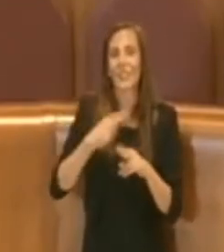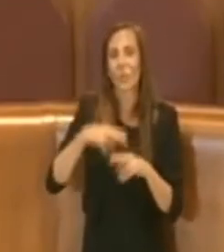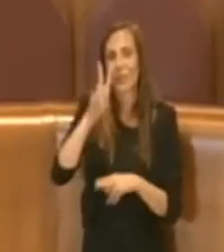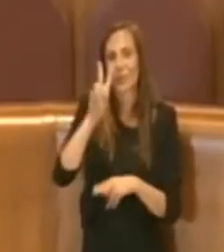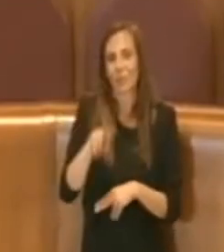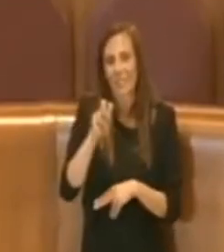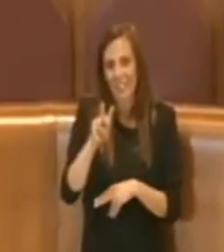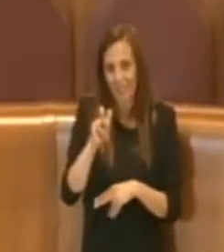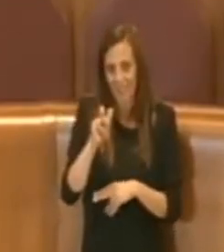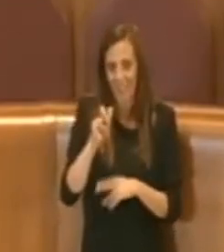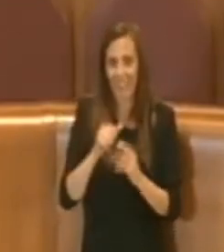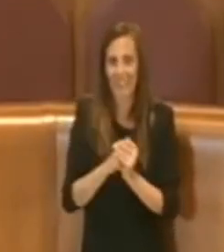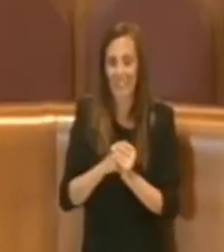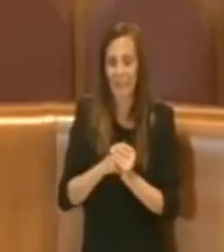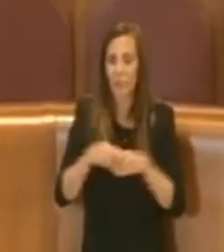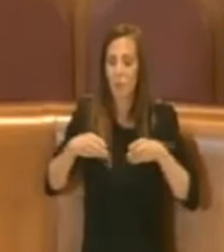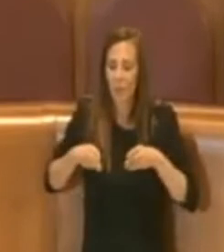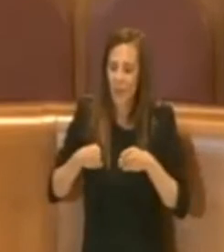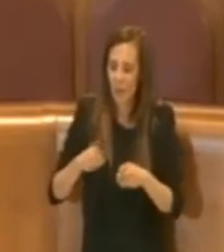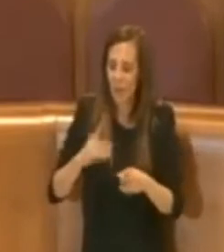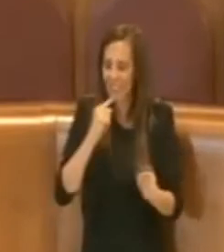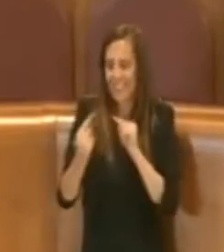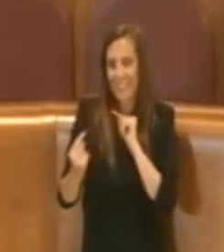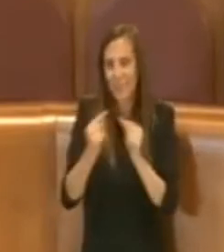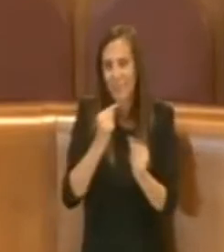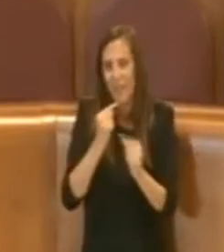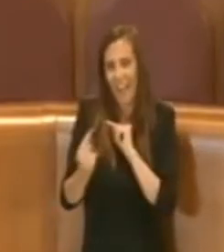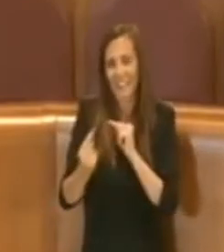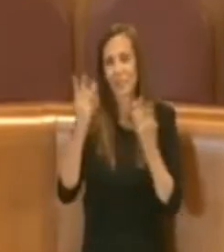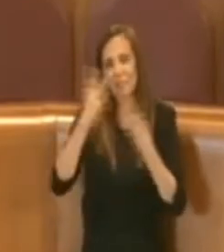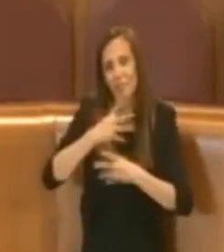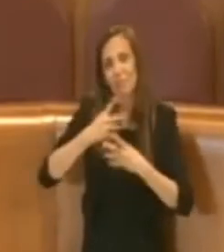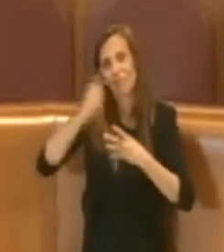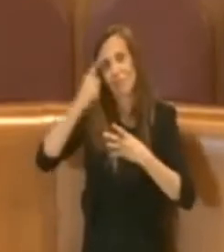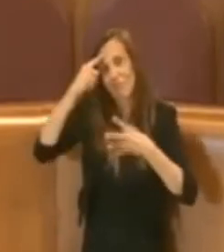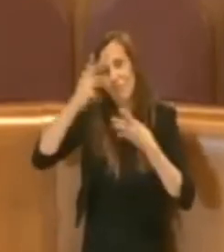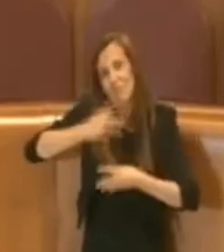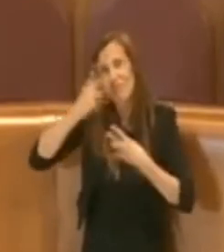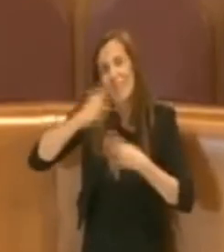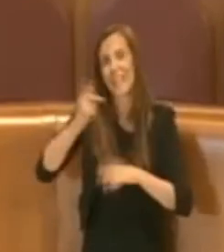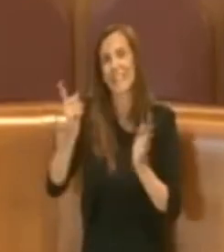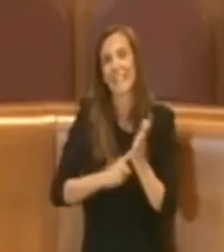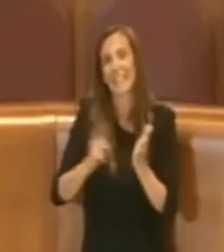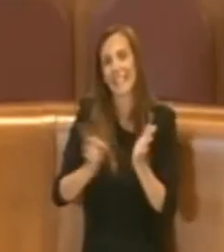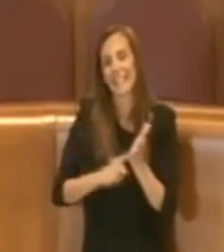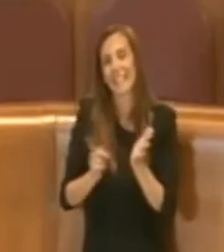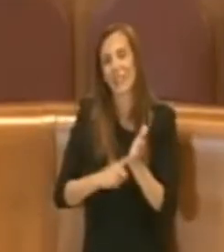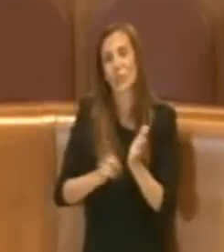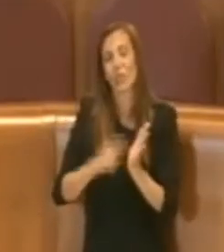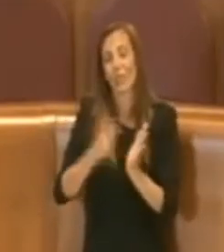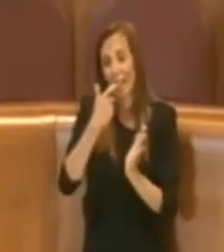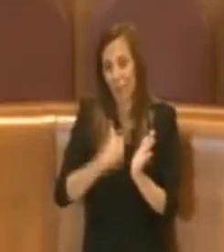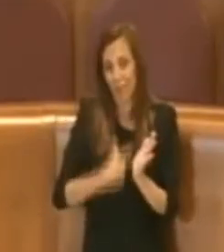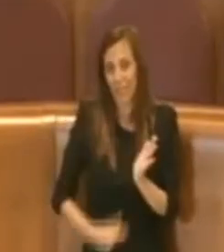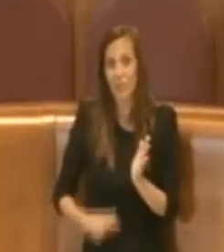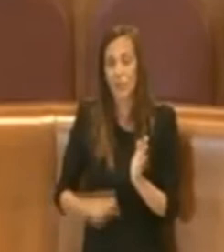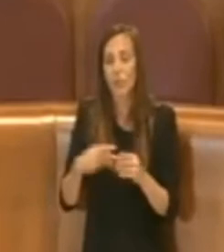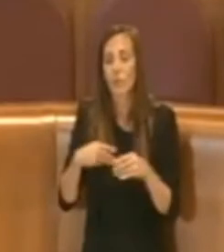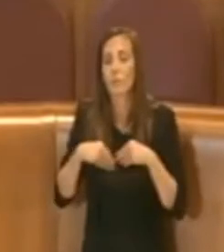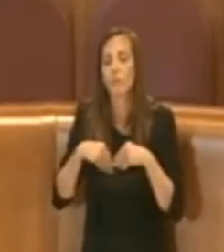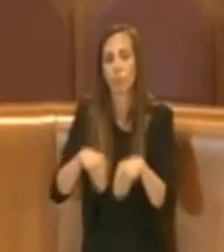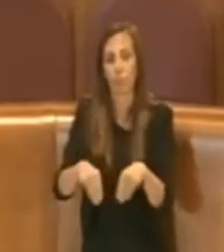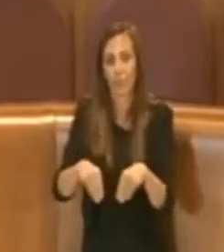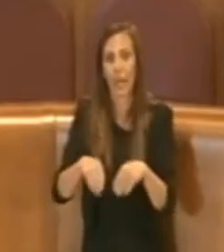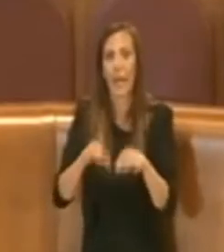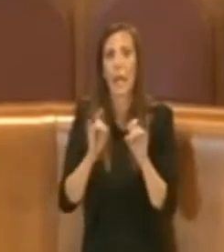percorso di dibattito organizzato per discutere e ragionare sul diritto della persona a prendere parte pienamente